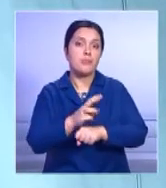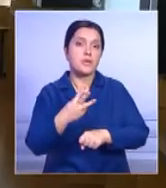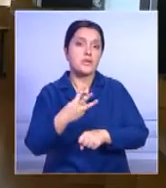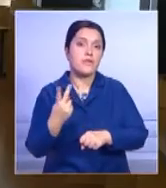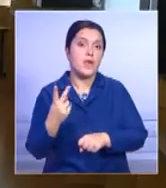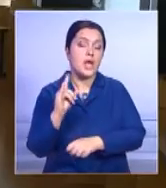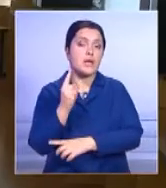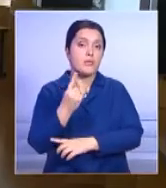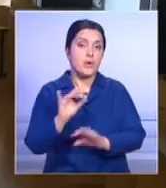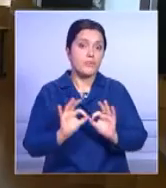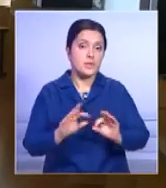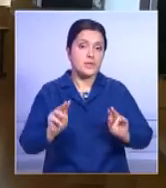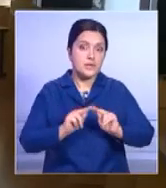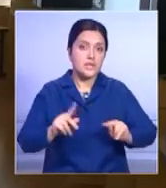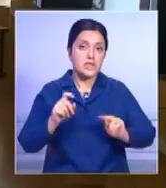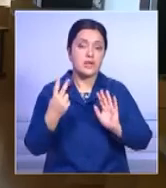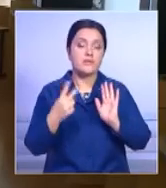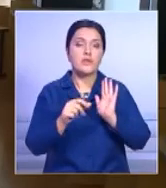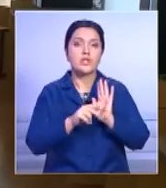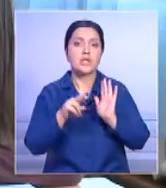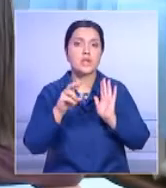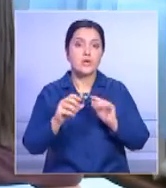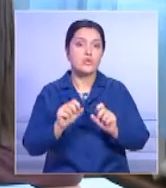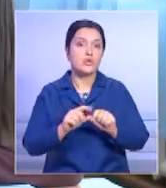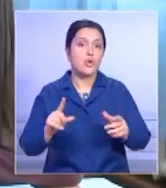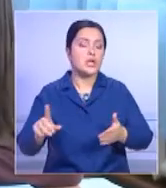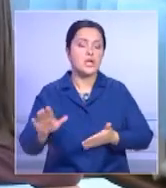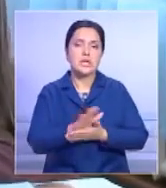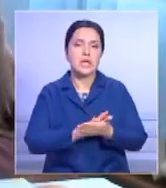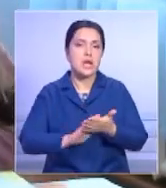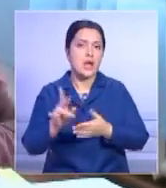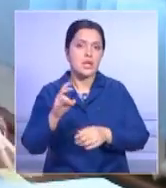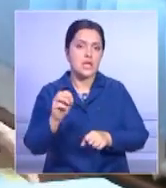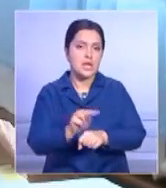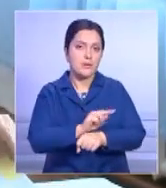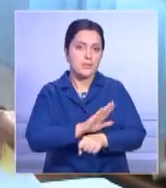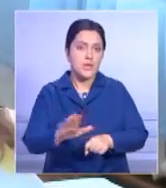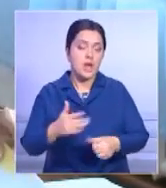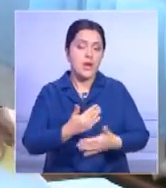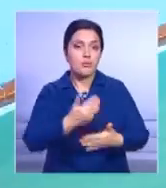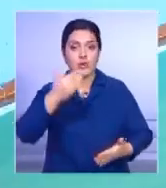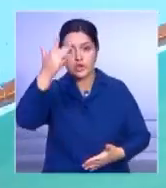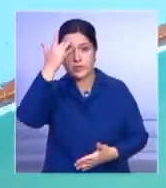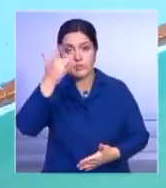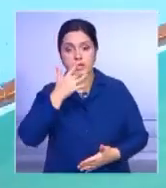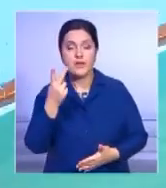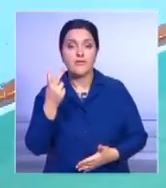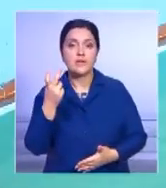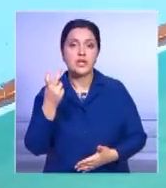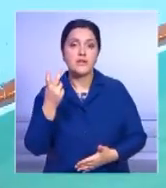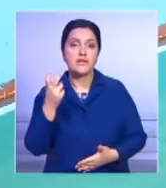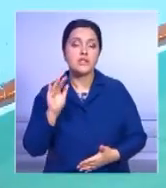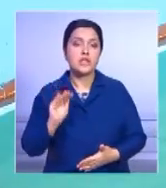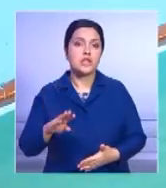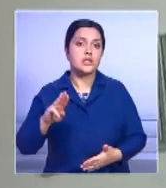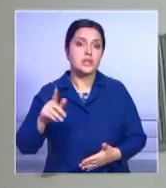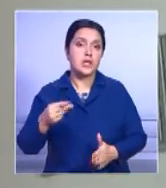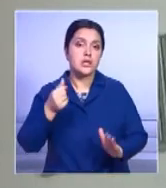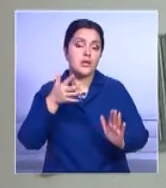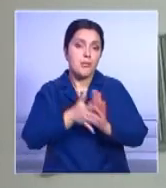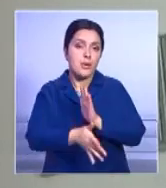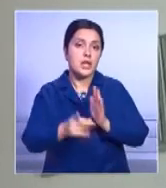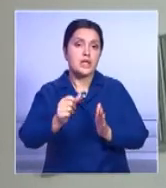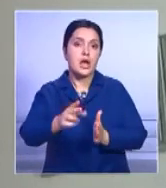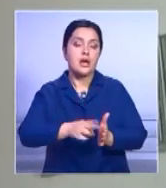ребенка. По словам педагогов, за 26 лет школу ни разу капитально не ремонтировали. Прошлым летом около 200 тысяч